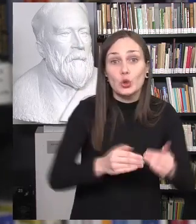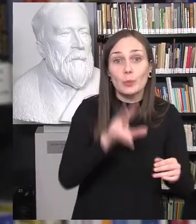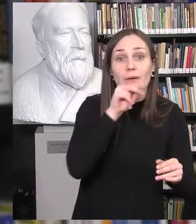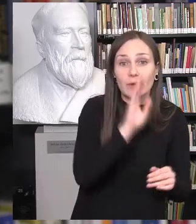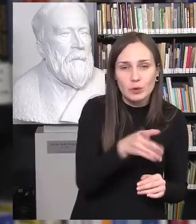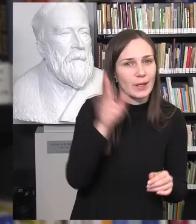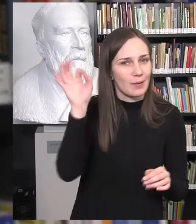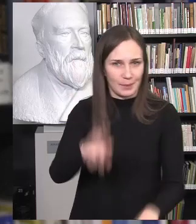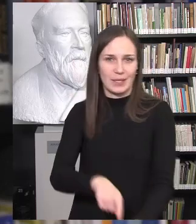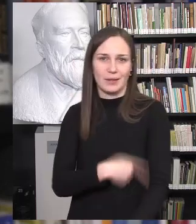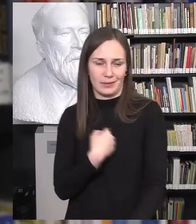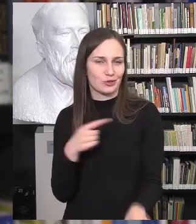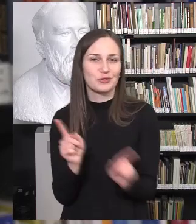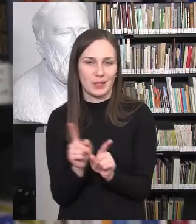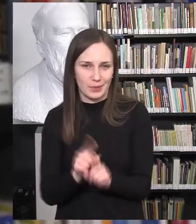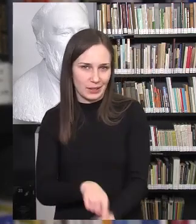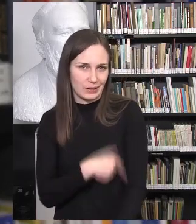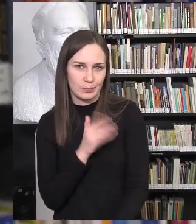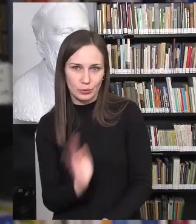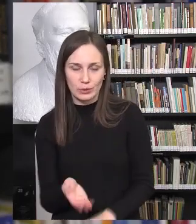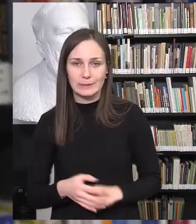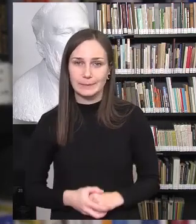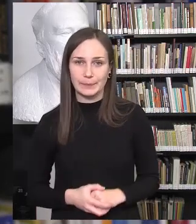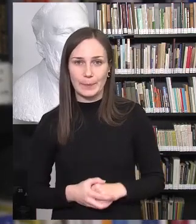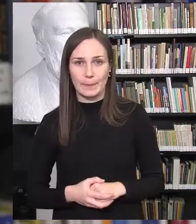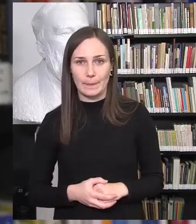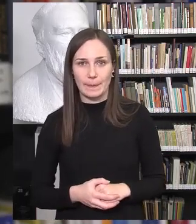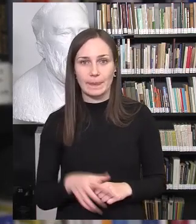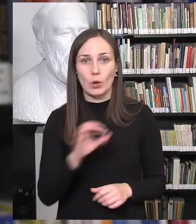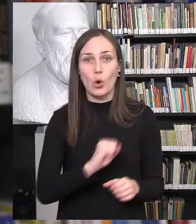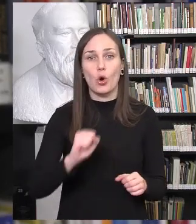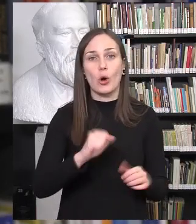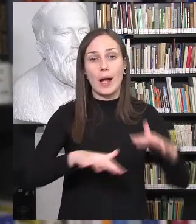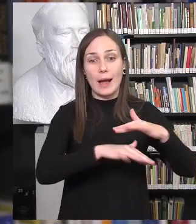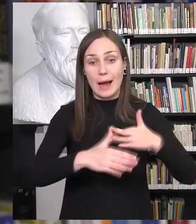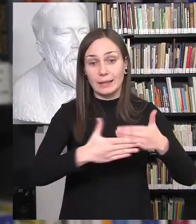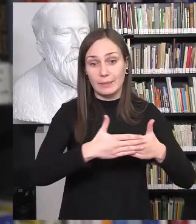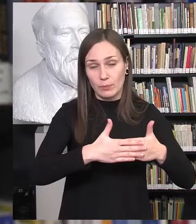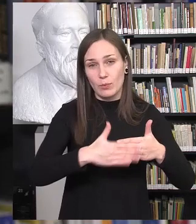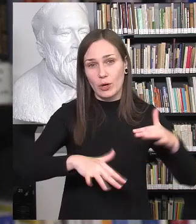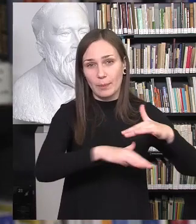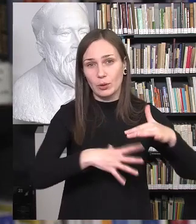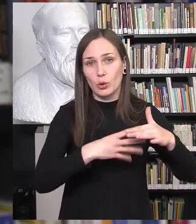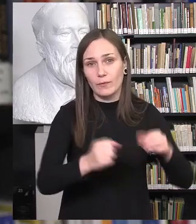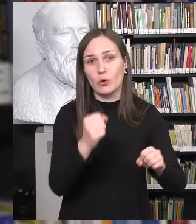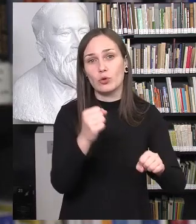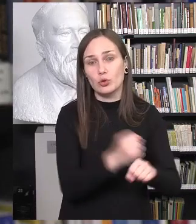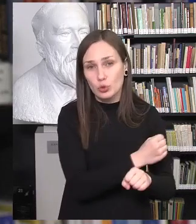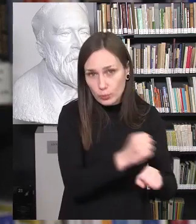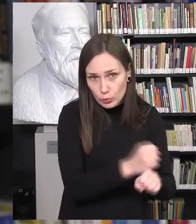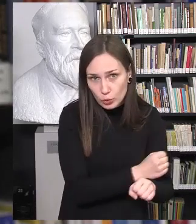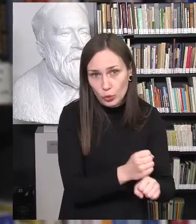ilgai išeina. Tai dėl spurto artimoje aplinkoje įstatymoje ir tų